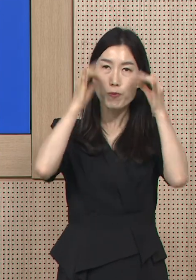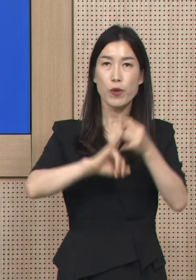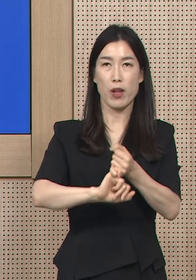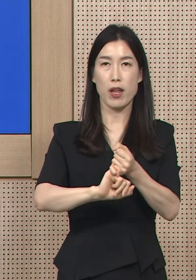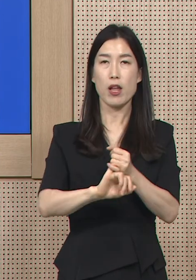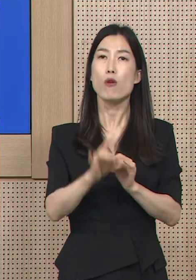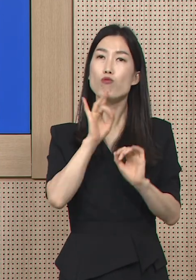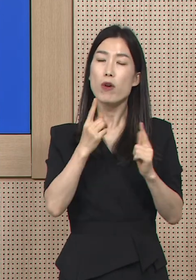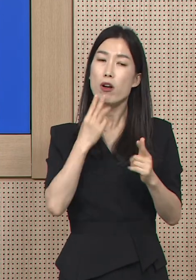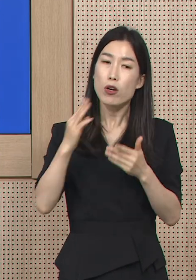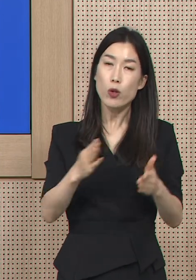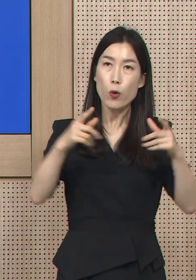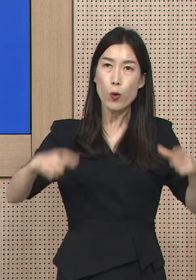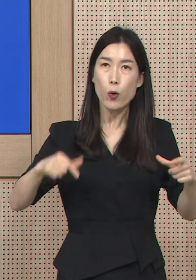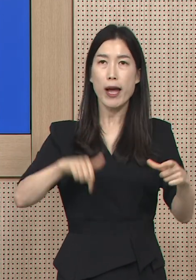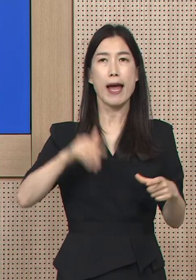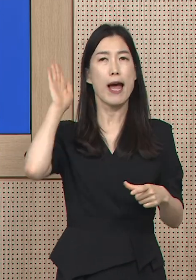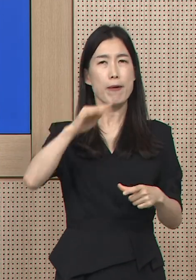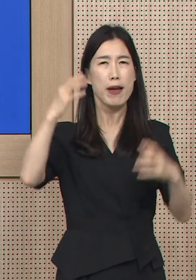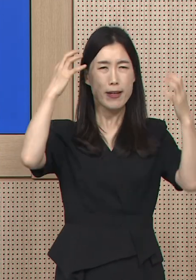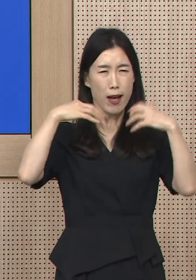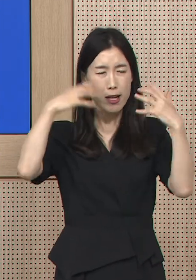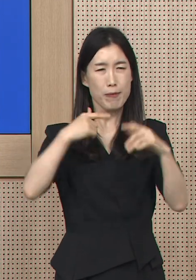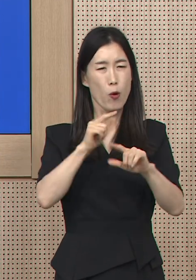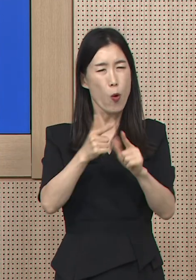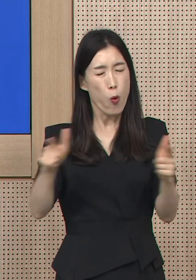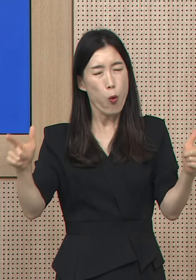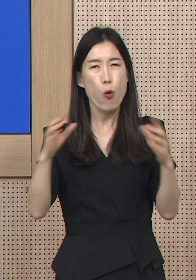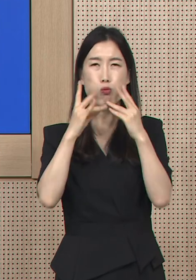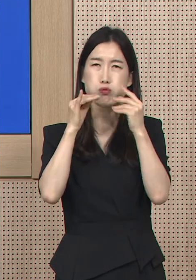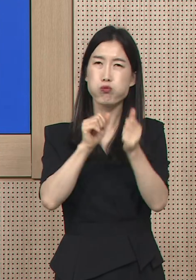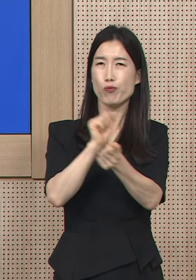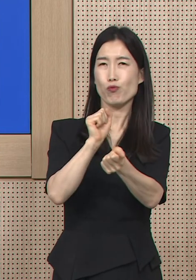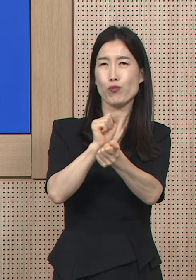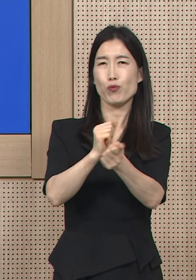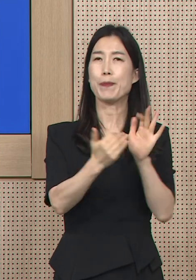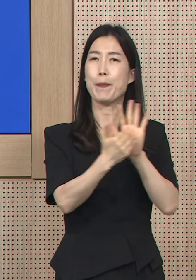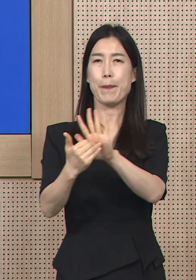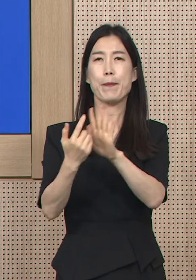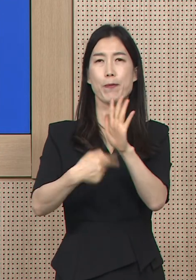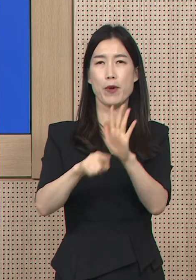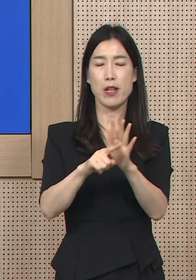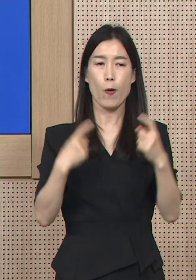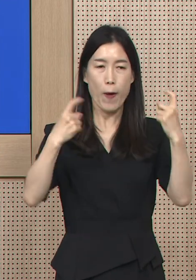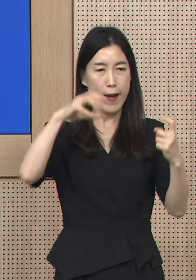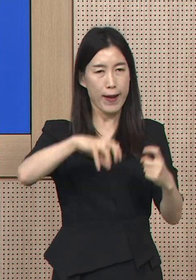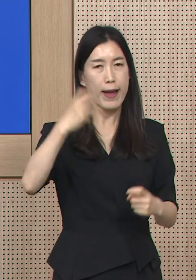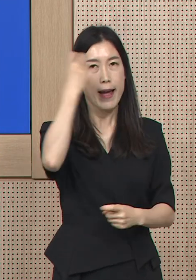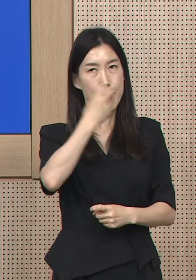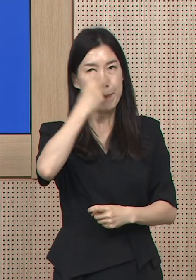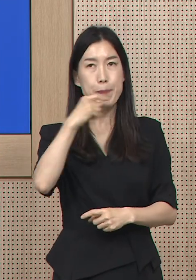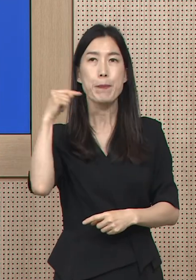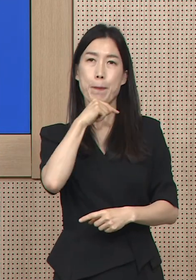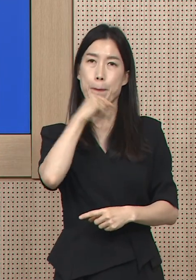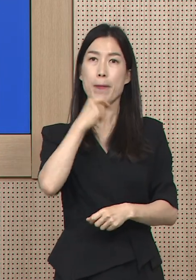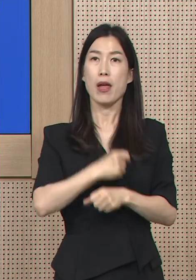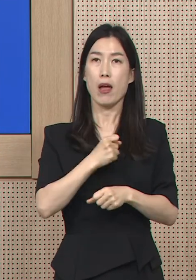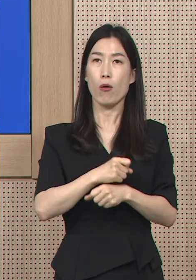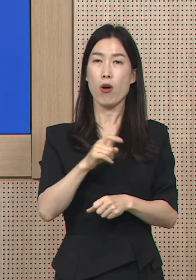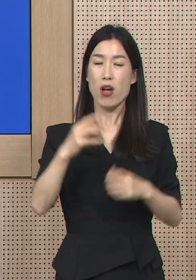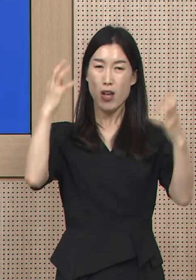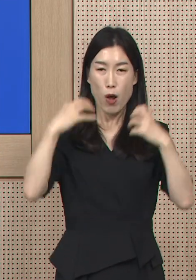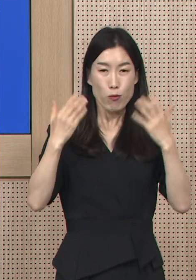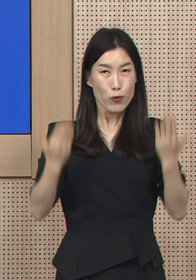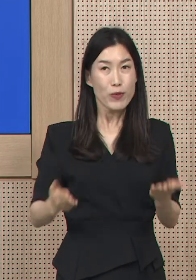관광시설, 종교시설 등 주요 다중이용시설 현장 점검을 실시하고 여름 휴가 방역수칙을 포털사이트,